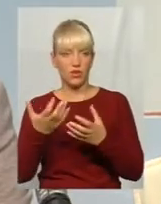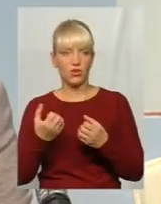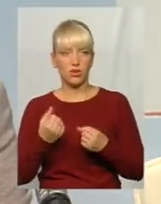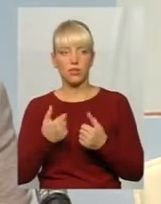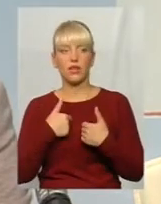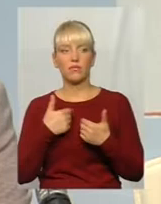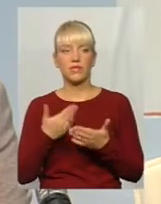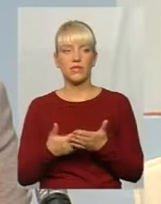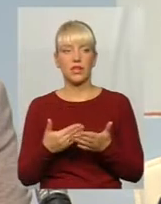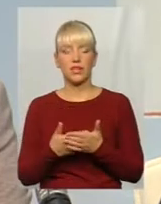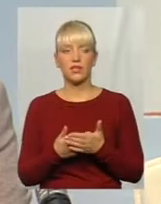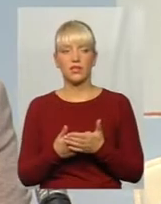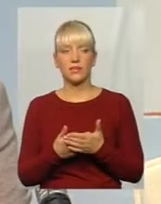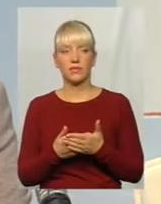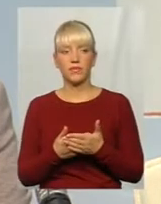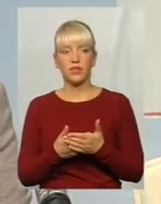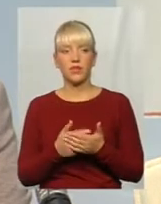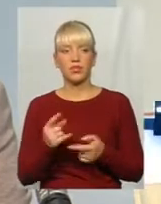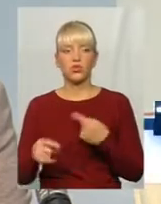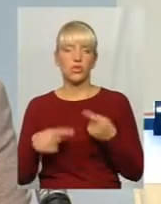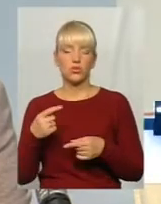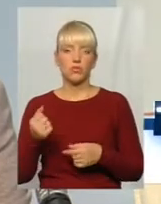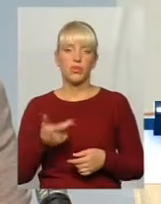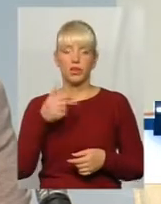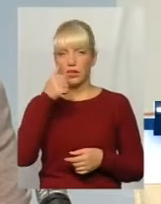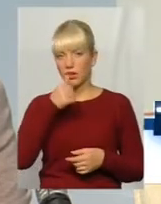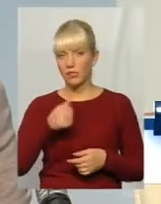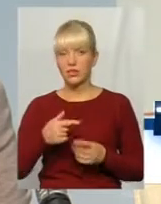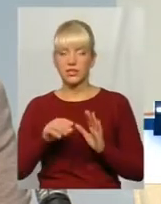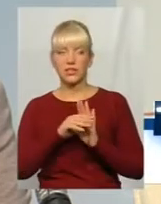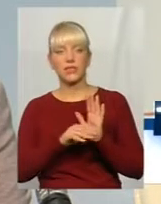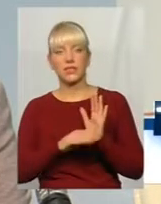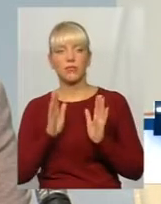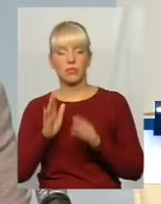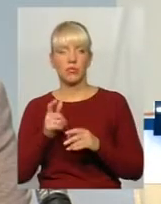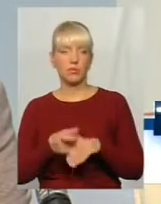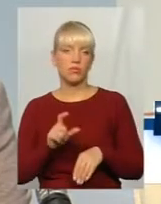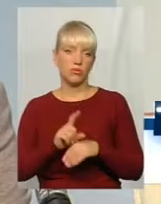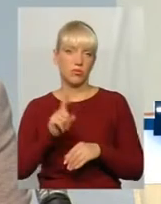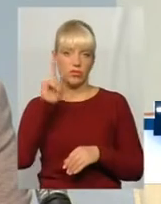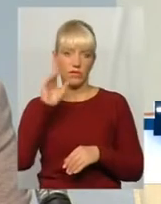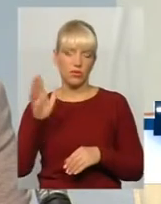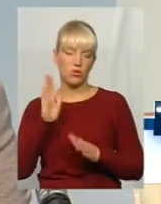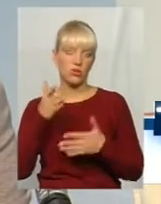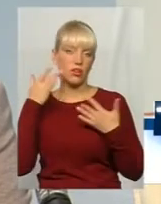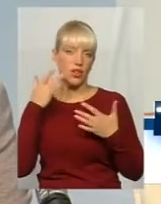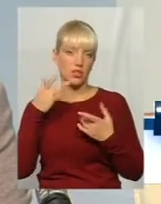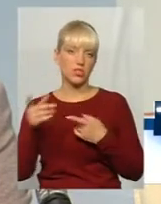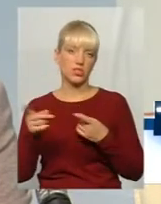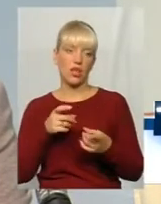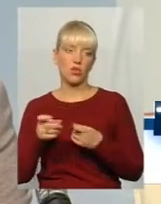здається, що в наступні кілька місяців система стане більш відомою, і буде легше залучати